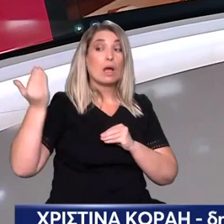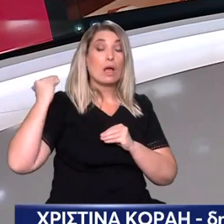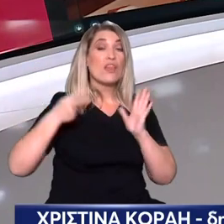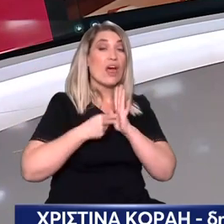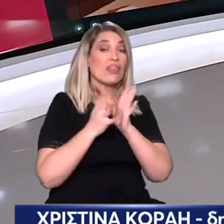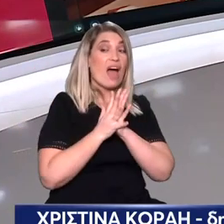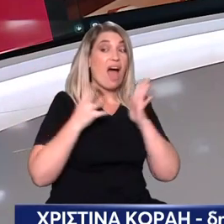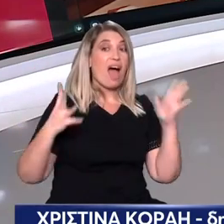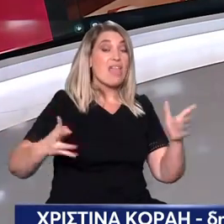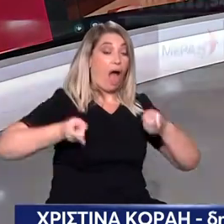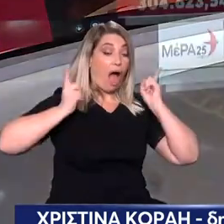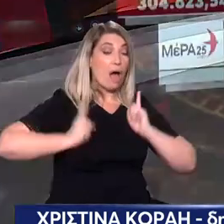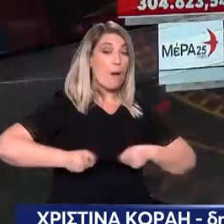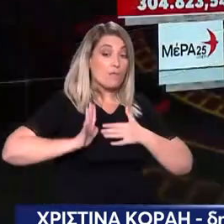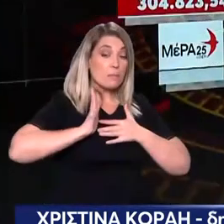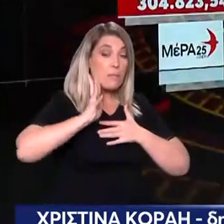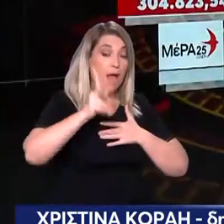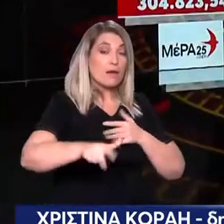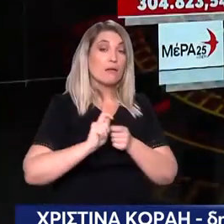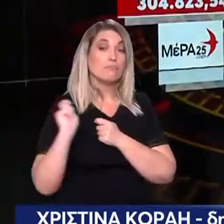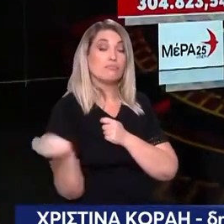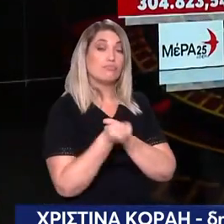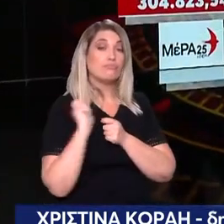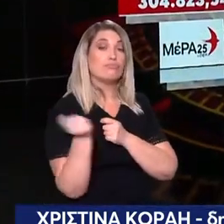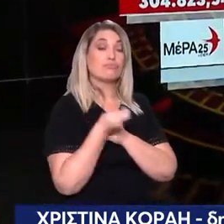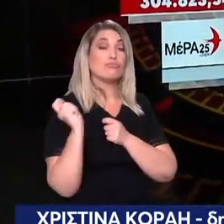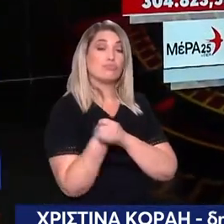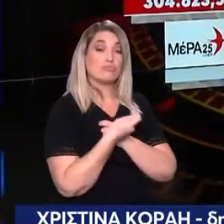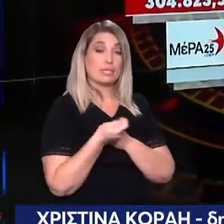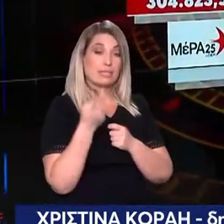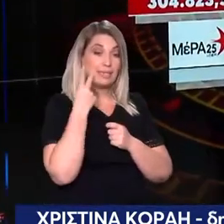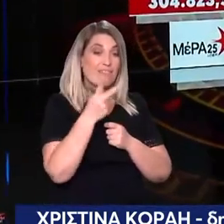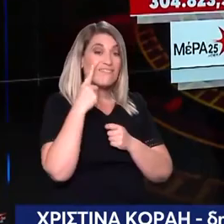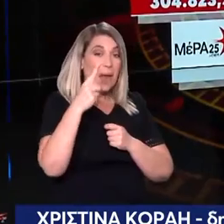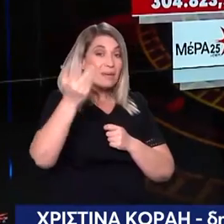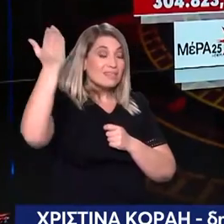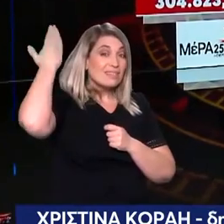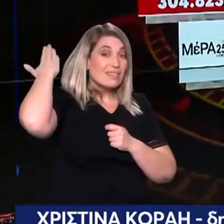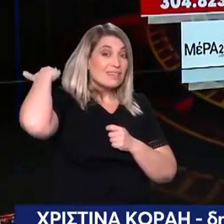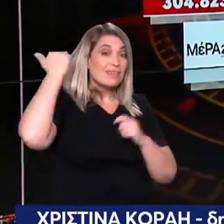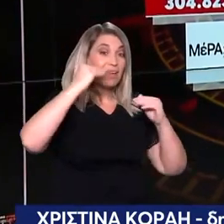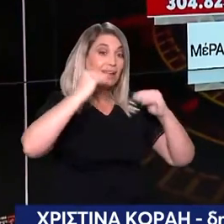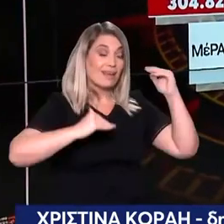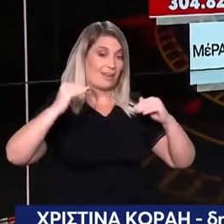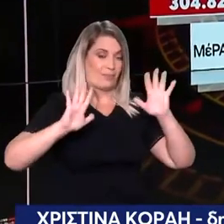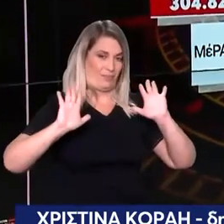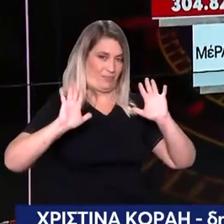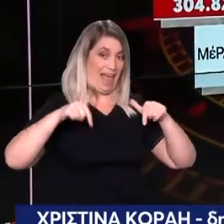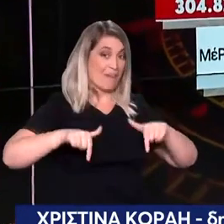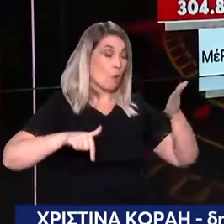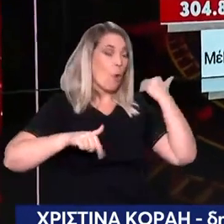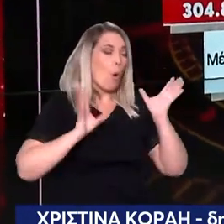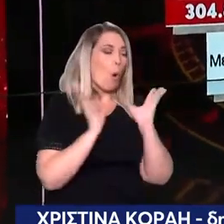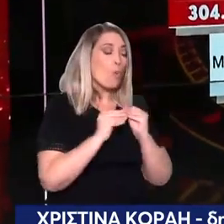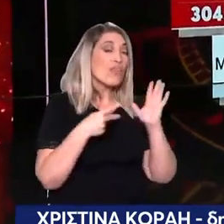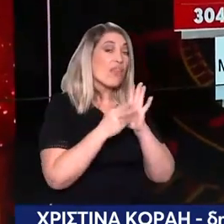Άρα γι' αυτό βλέπετε ότι η Νέα Δημοκρατία και ο ΣΥΡΙΖΑ δεν έχουν μεγάλη απόκληση στα ποσά. Απ' την επόμενη χρονιά τα πράγματα θα αλλάξουν. Γιατί ο ΣΥΡΙΖΑ έχει πάρει